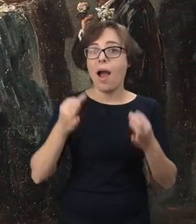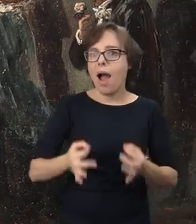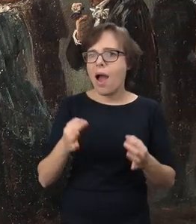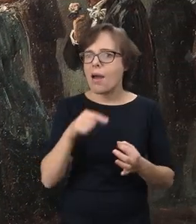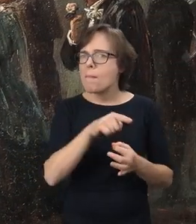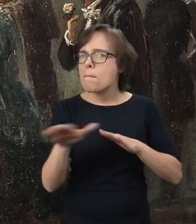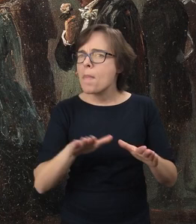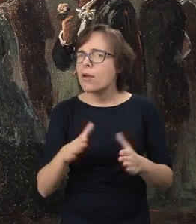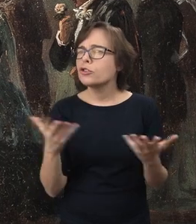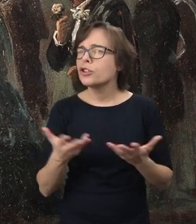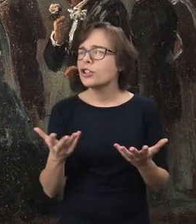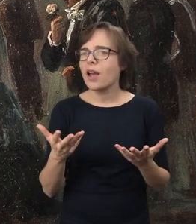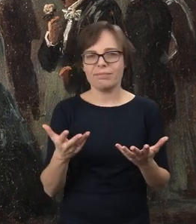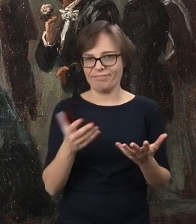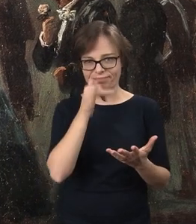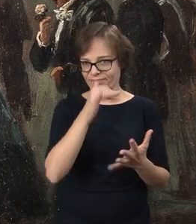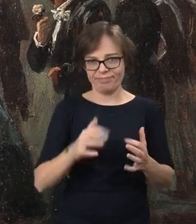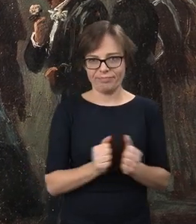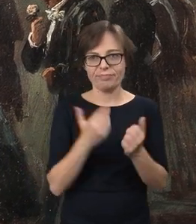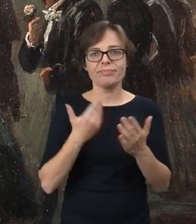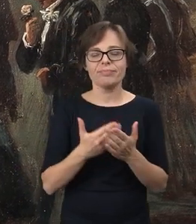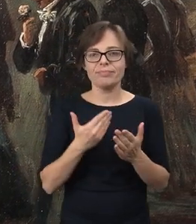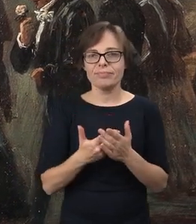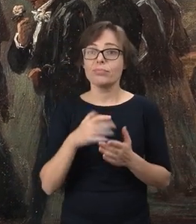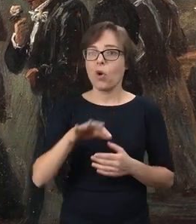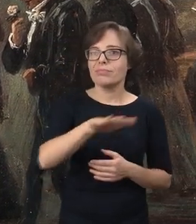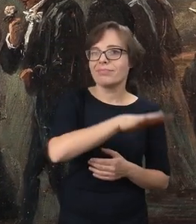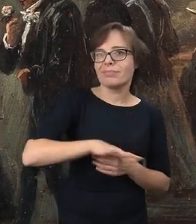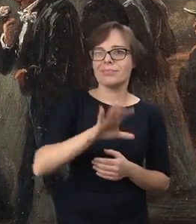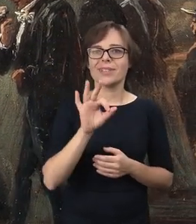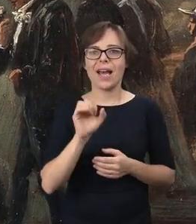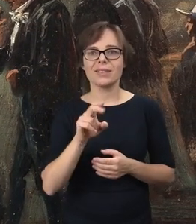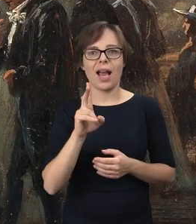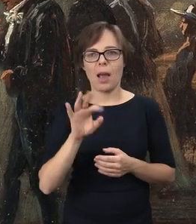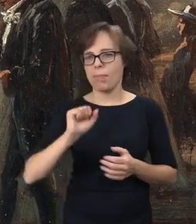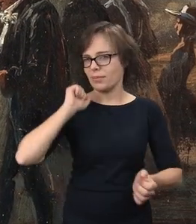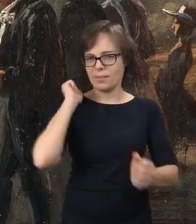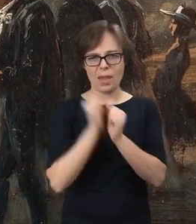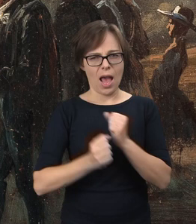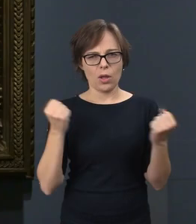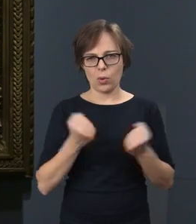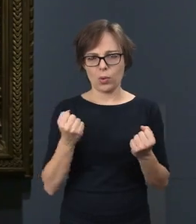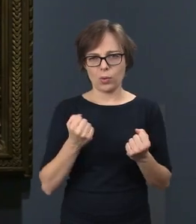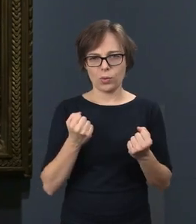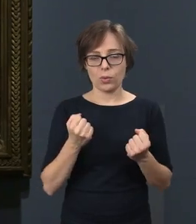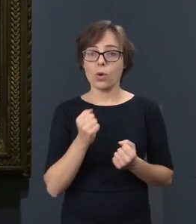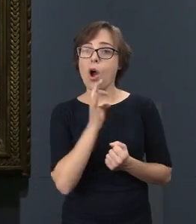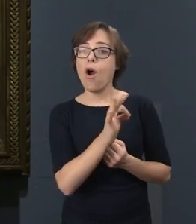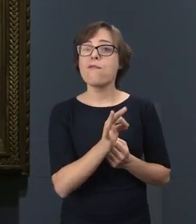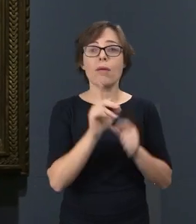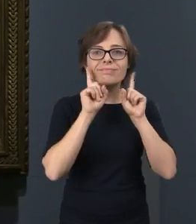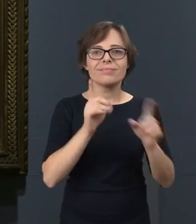nie do ustalenia. Ponieważ Saska Kępa zmieniła się w sposób radykalny. Prawdziwa historia